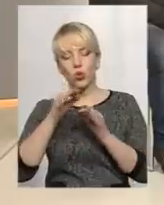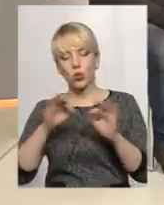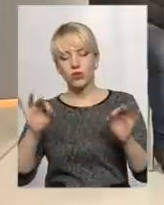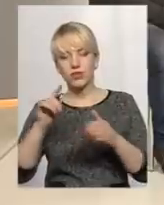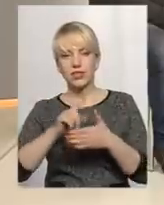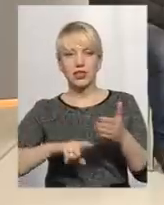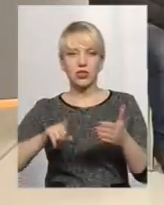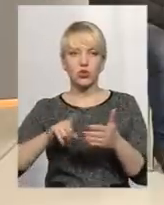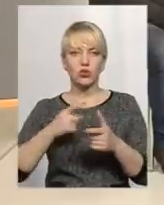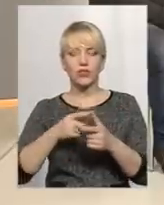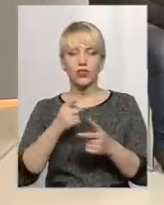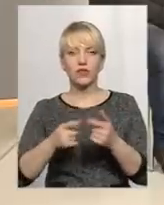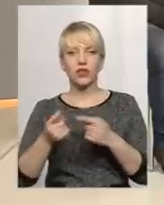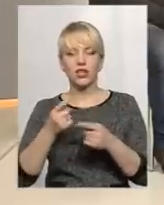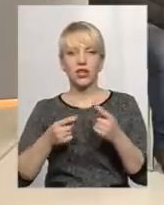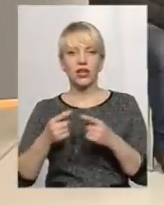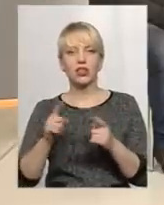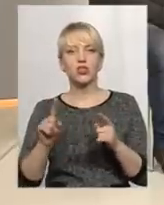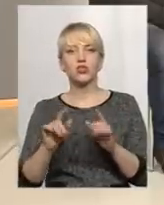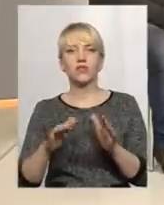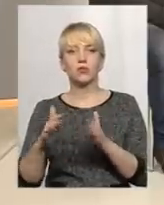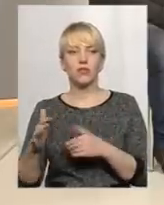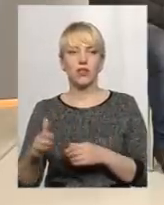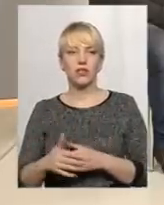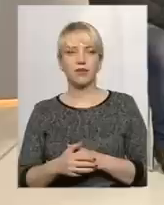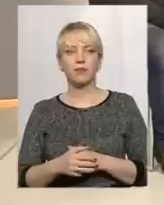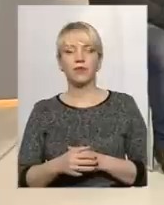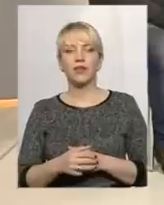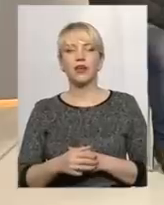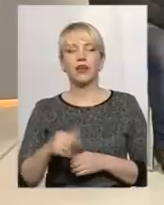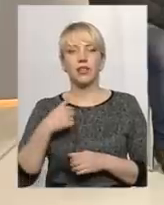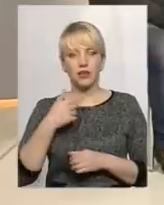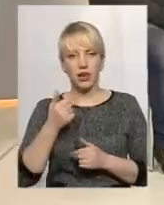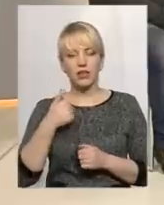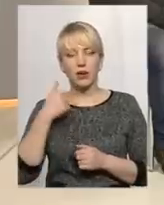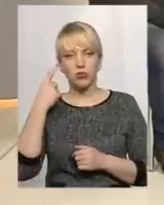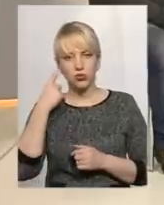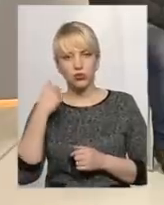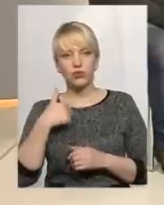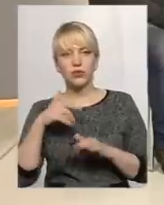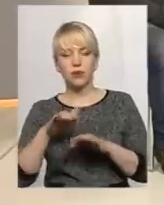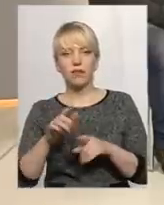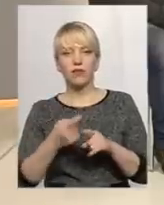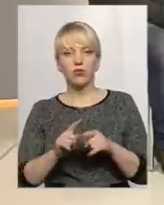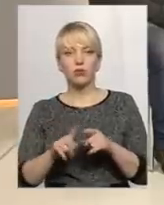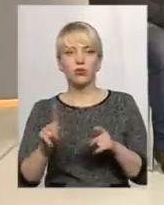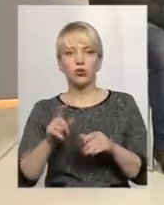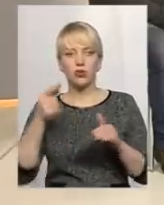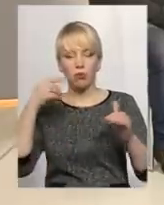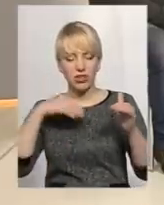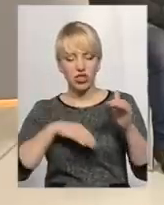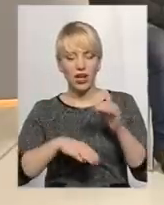відкликаний? Що відбувалося? Так, я блячу. Справа в тому стоїть, що Печера